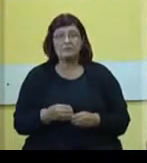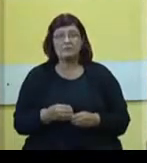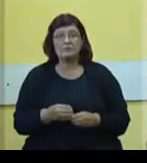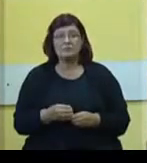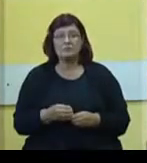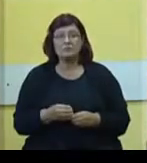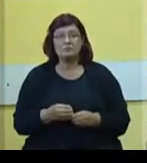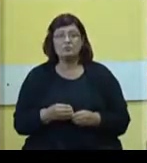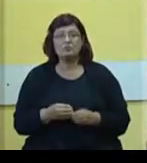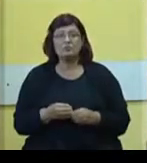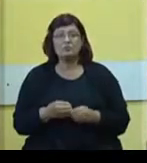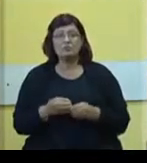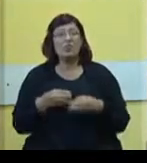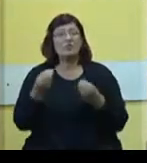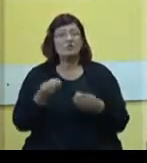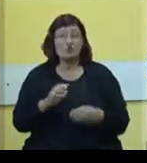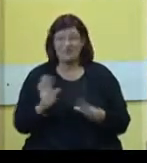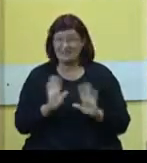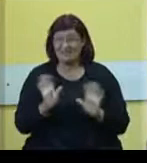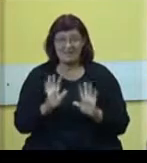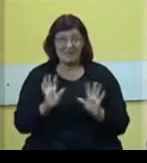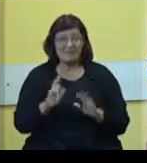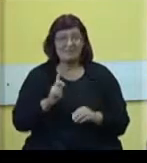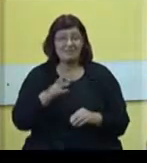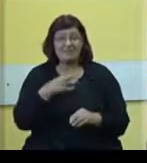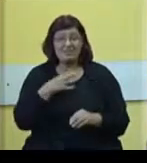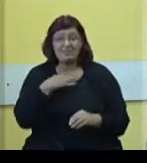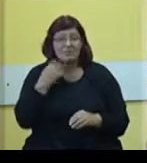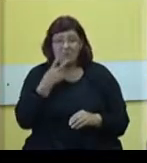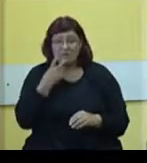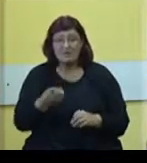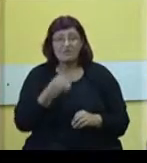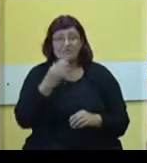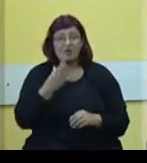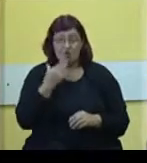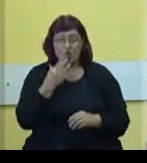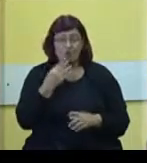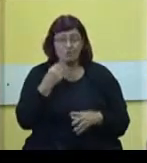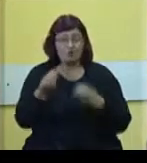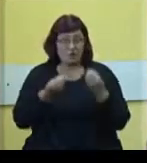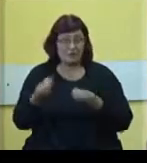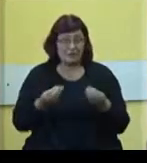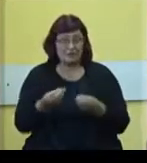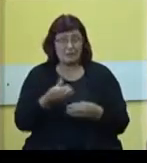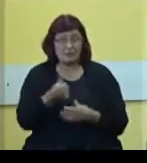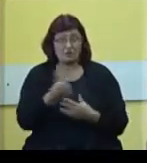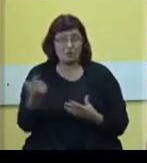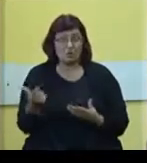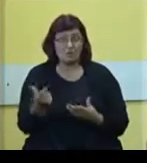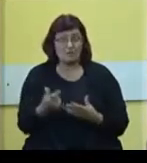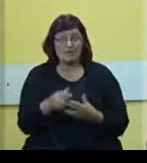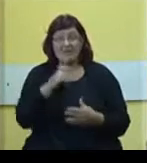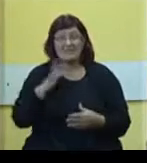Obrazloženja nema ili ga nema dovoljno vidljivog. Ako hoćemo da objasnimo jednim drugima i